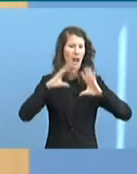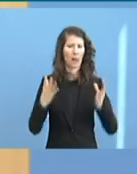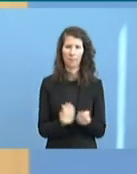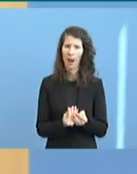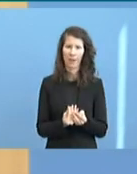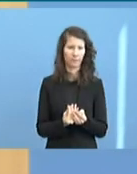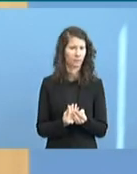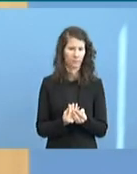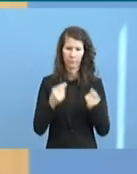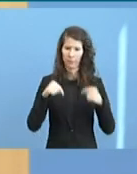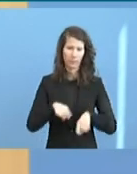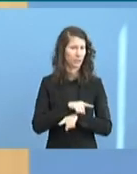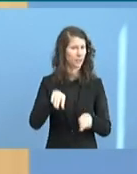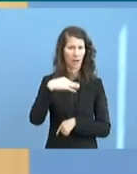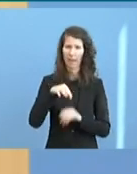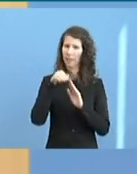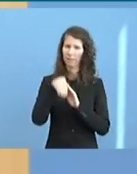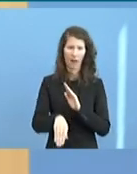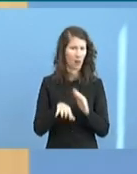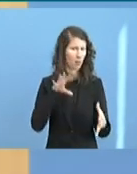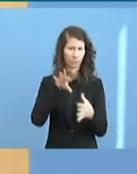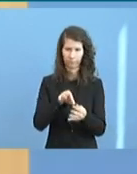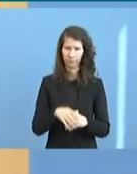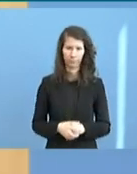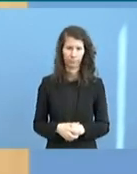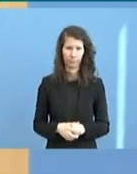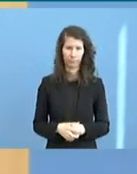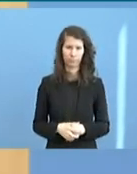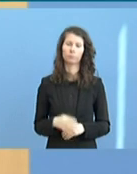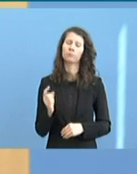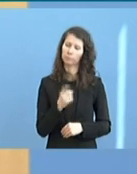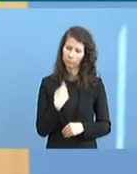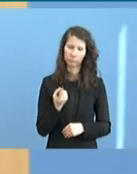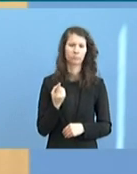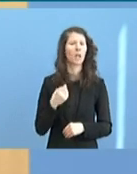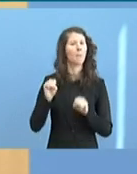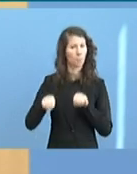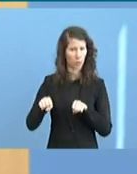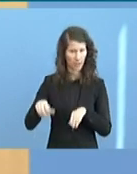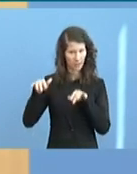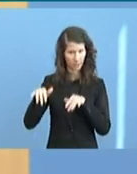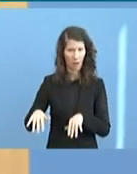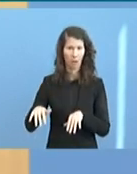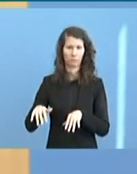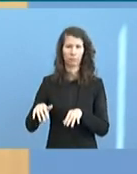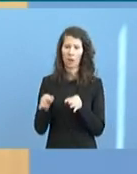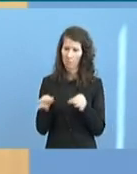Einzelfällen äußern. Aber es ist so, wir haben das Instrumentarium, das wir brauchen, um hier